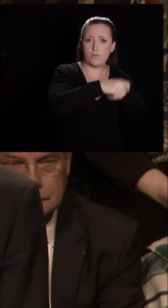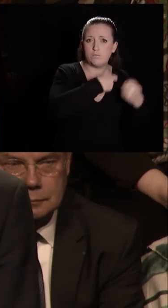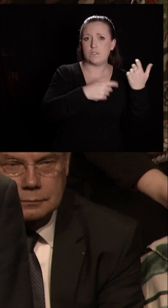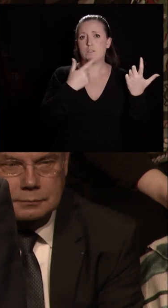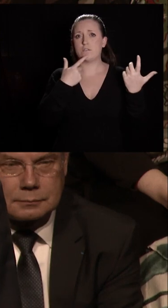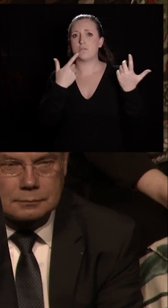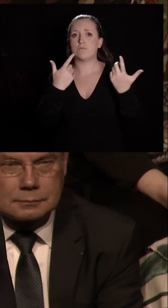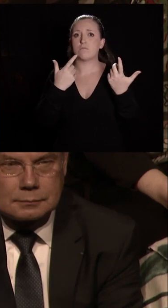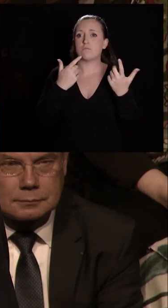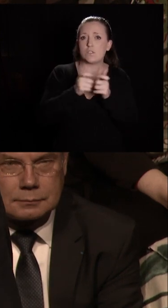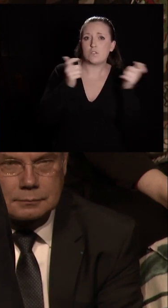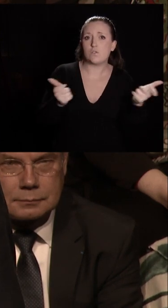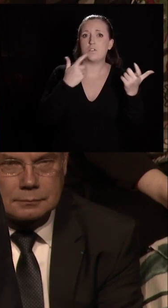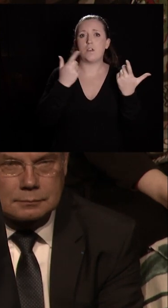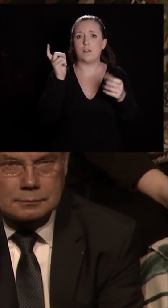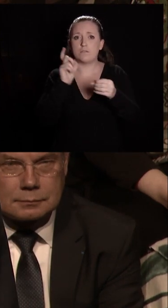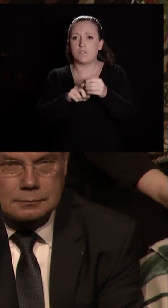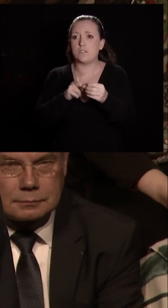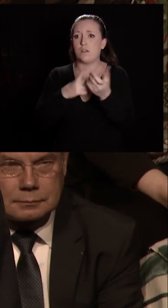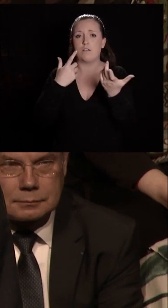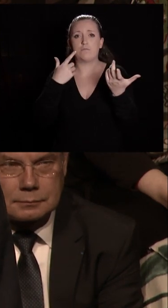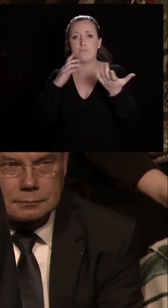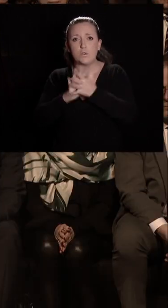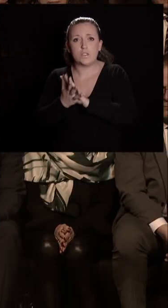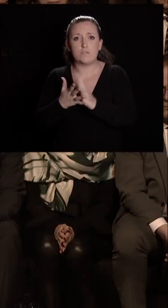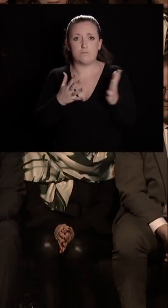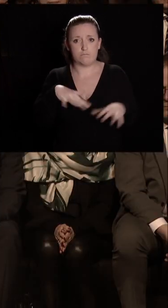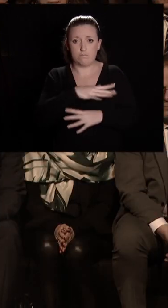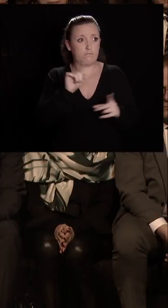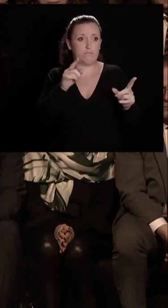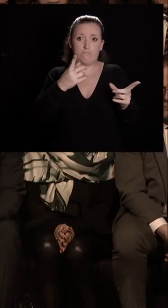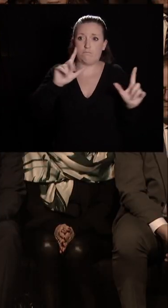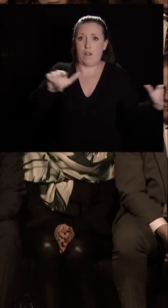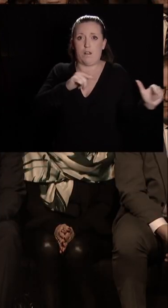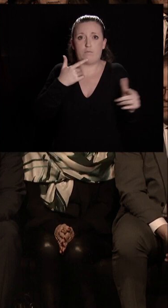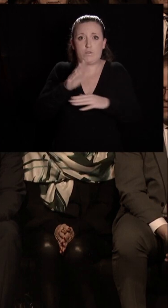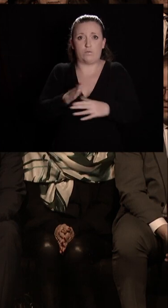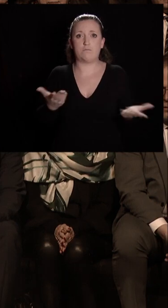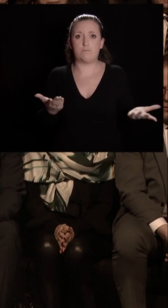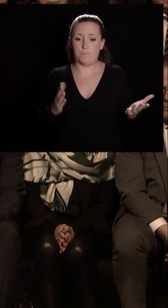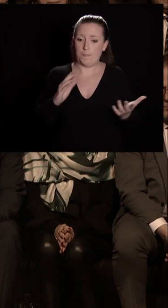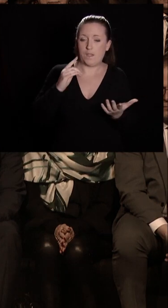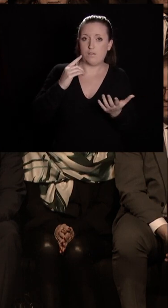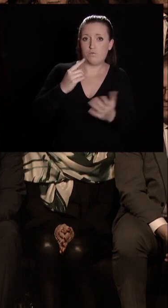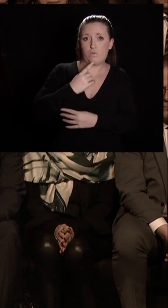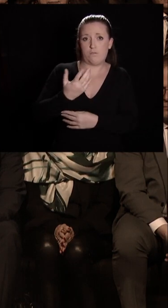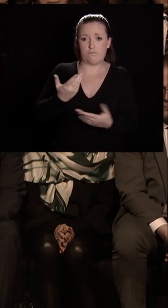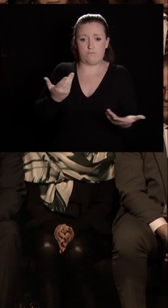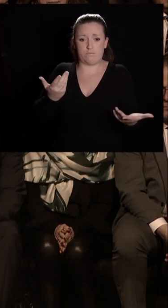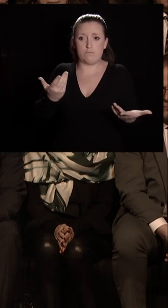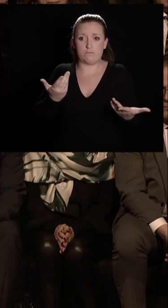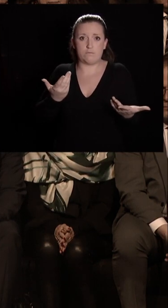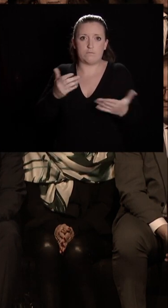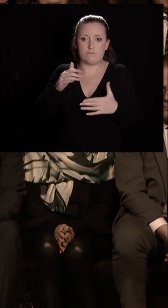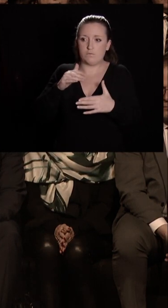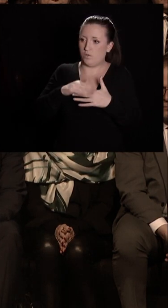associatives, syndicales que vous représentez. Je crois fondamentalement au rôle non seulement des citoyens,